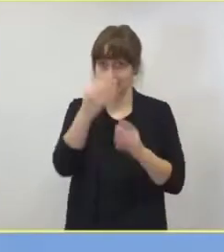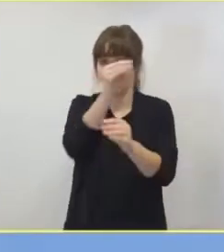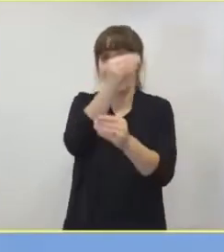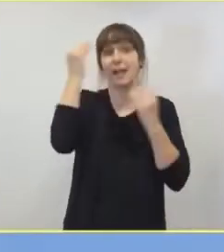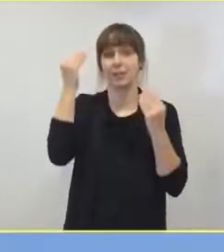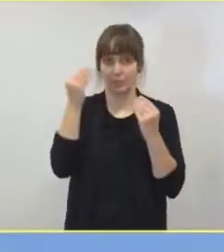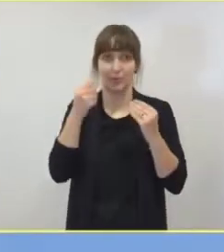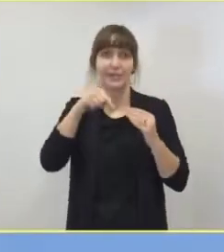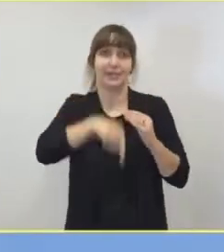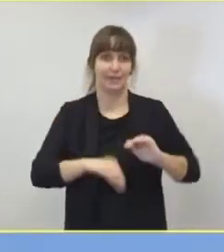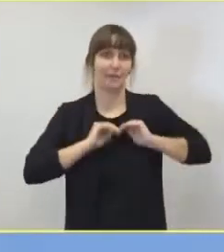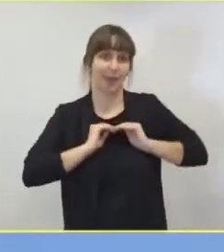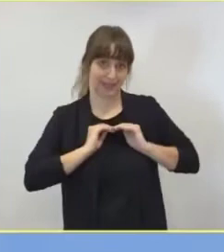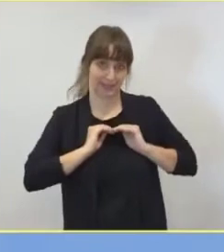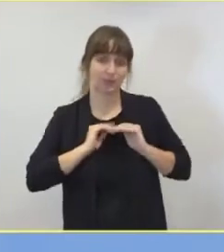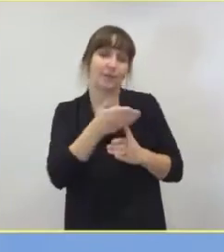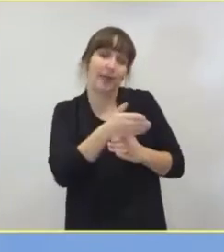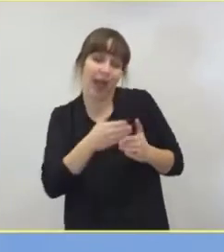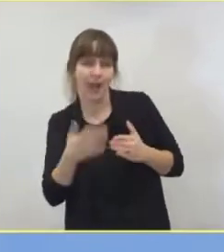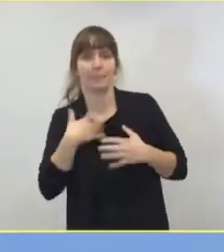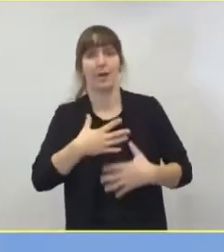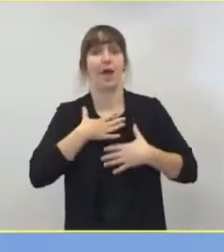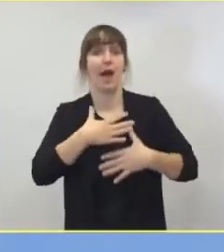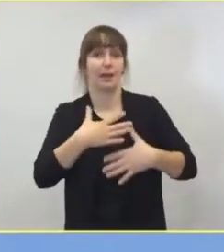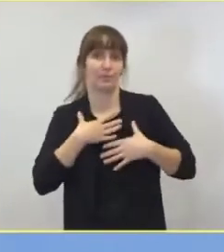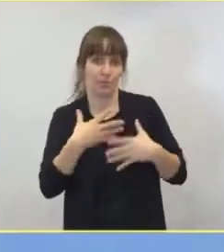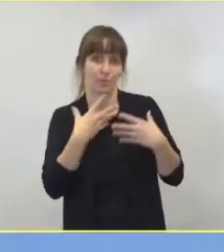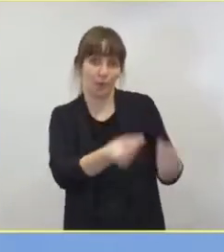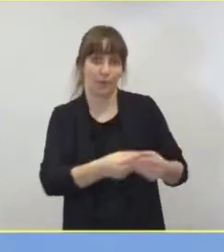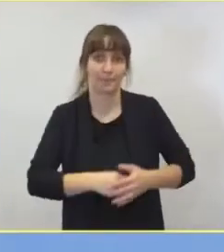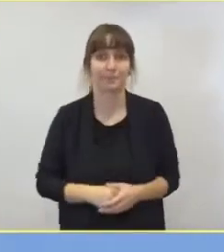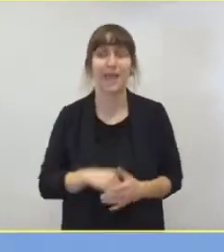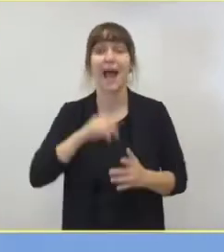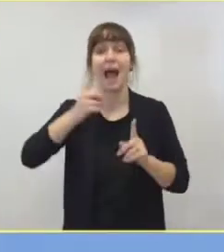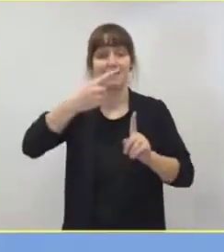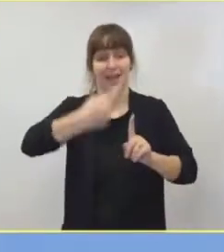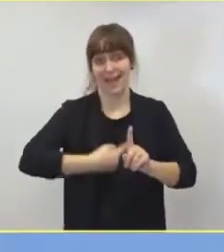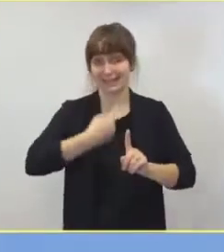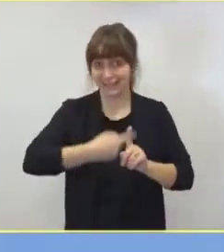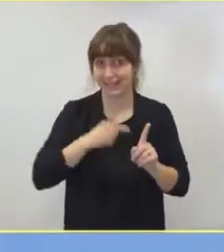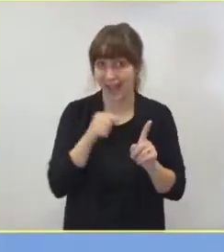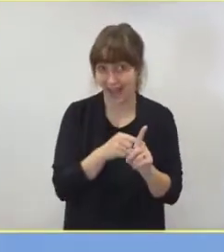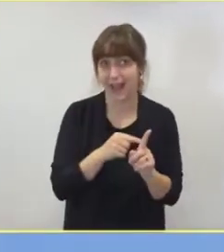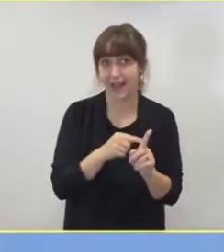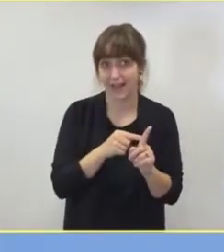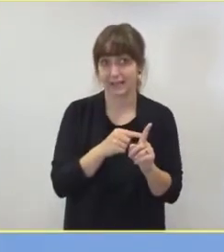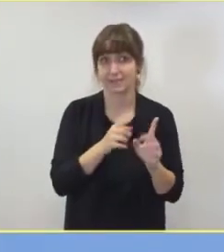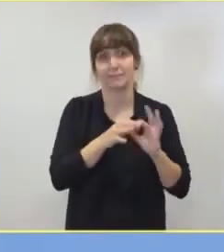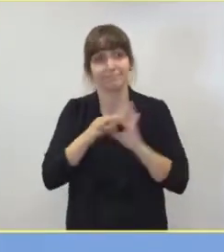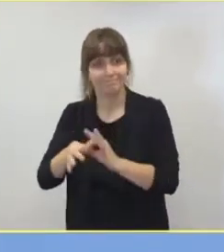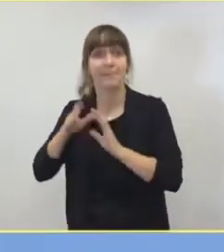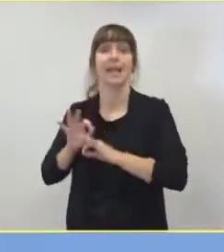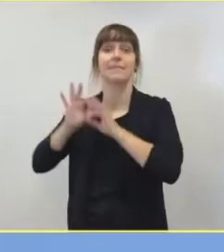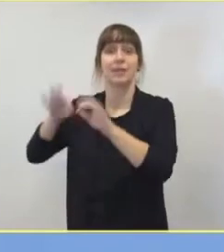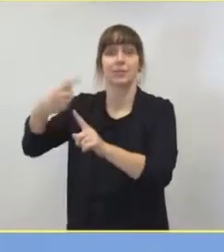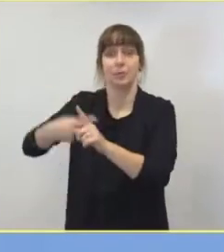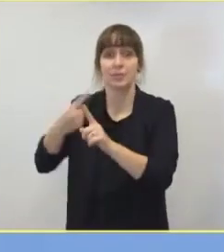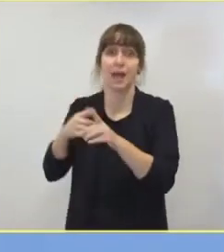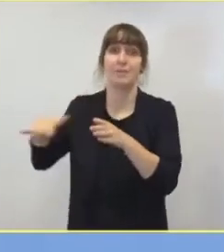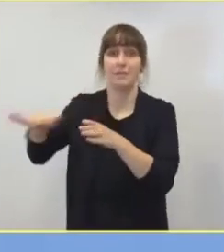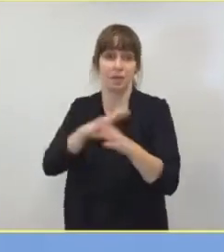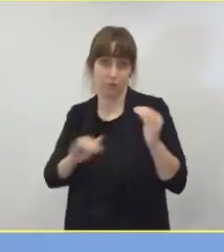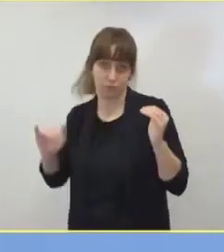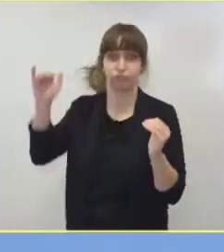waren knapp die Hälfte beatmet. Diese Zahl liegt aber angesichts der hohen Infektionszahlen aktuell in der Bevölkerung